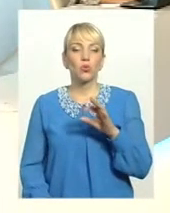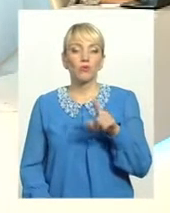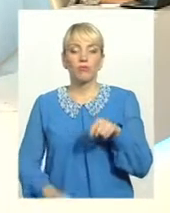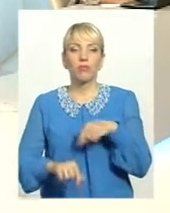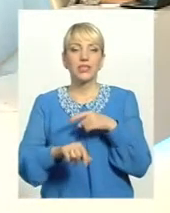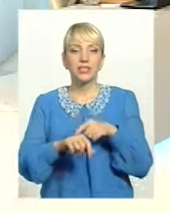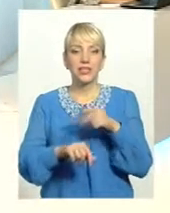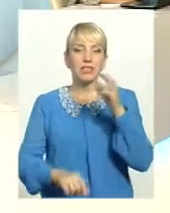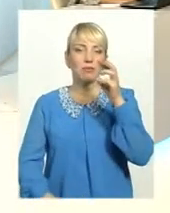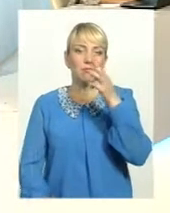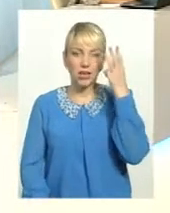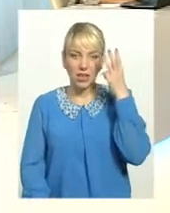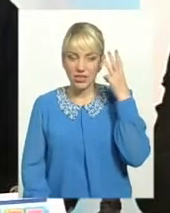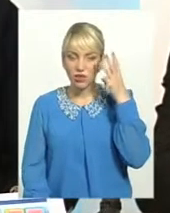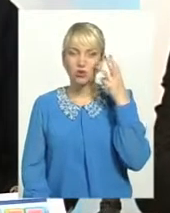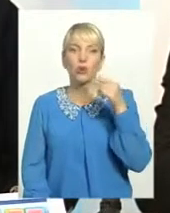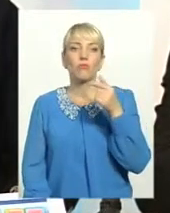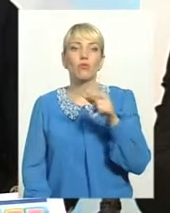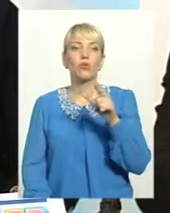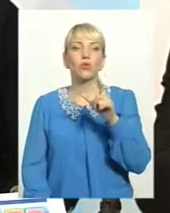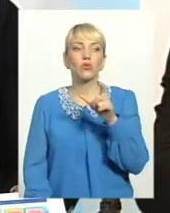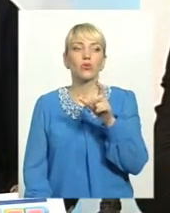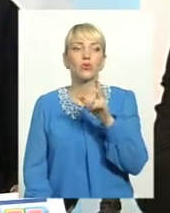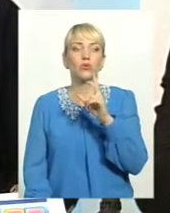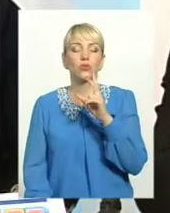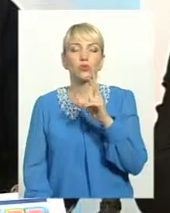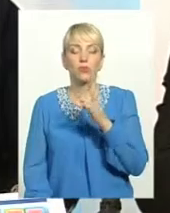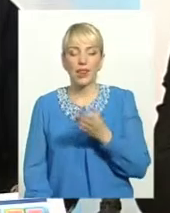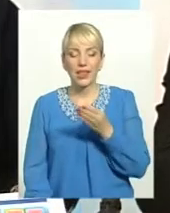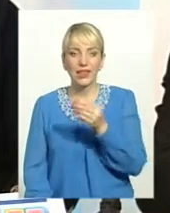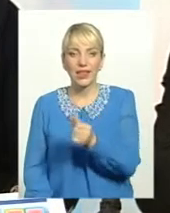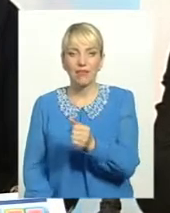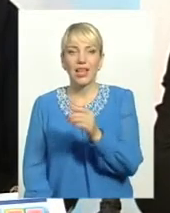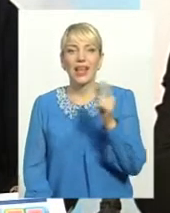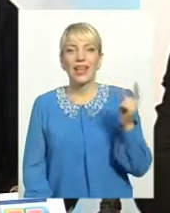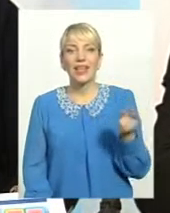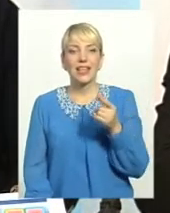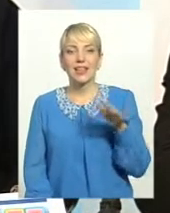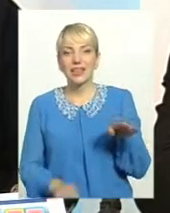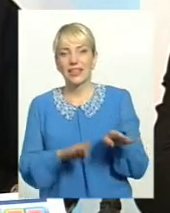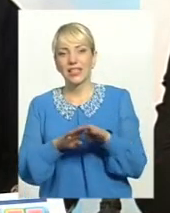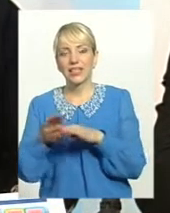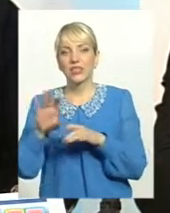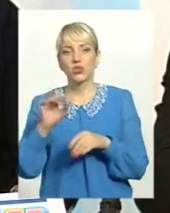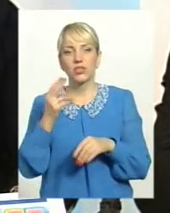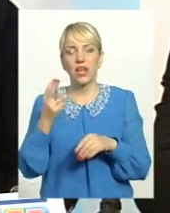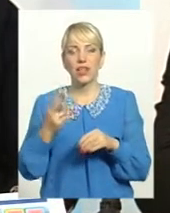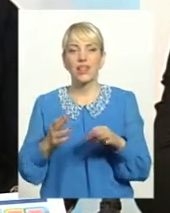Кількість застрахувальників, які платили єдиний соціальний внесок своїм людям,